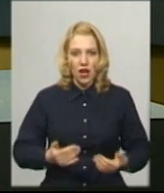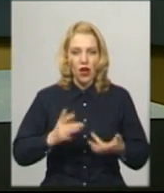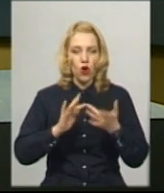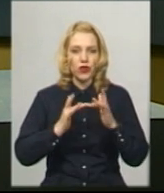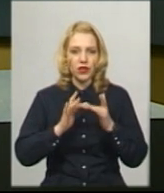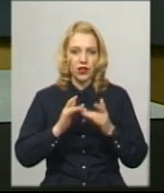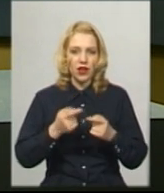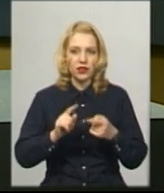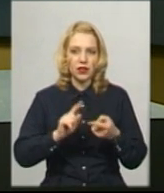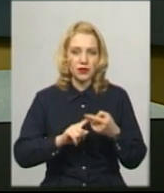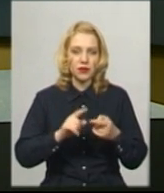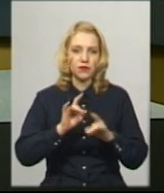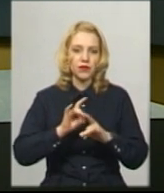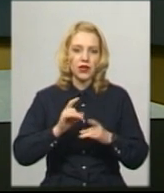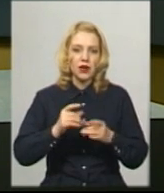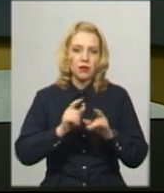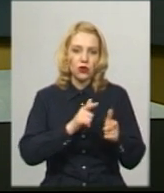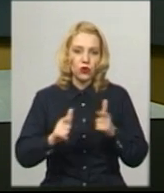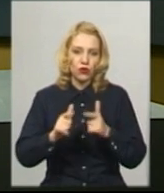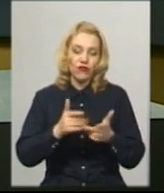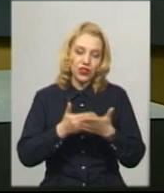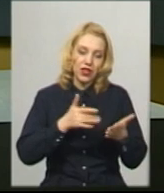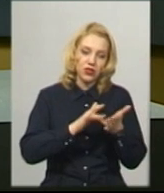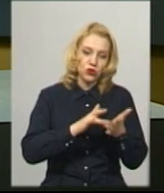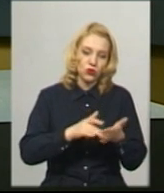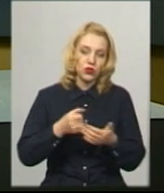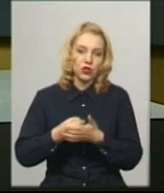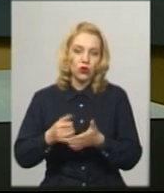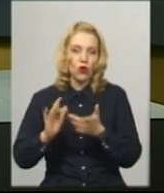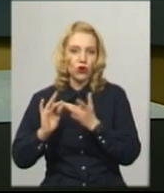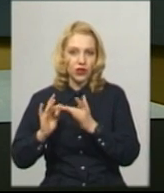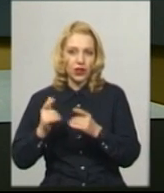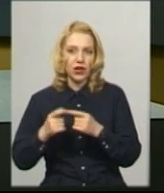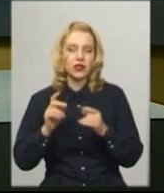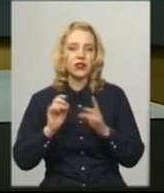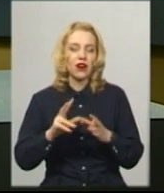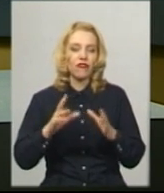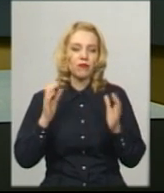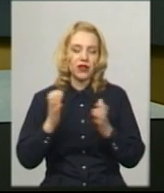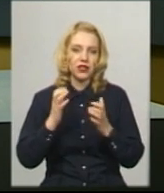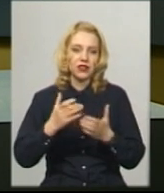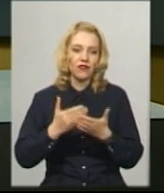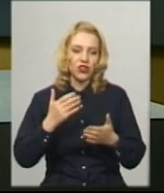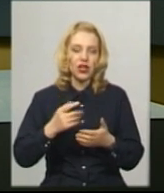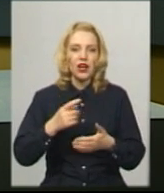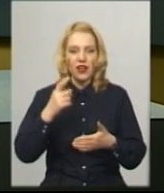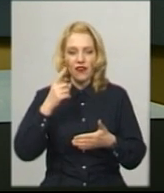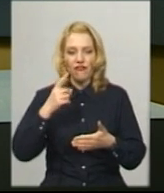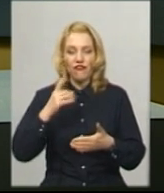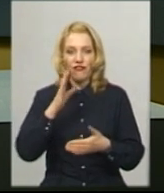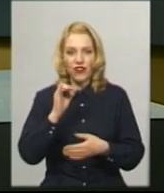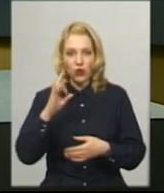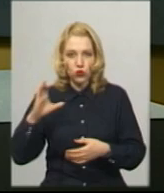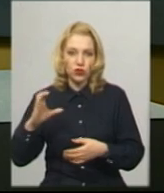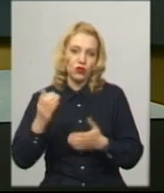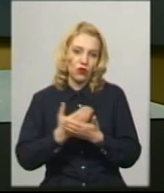челенджів підготував Хмельницький обласний художній музей під час карантину. Як відвольктися від вірусних новин у музейній колекції, знає